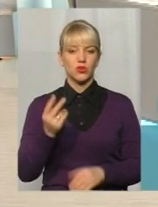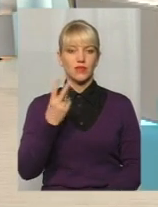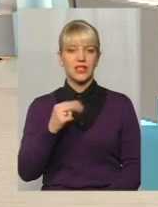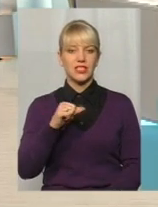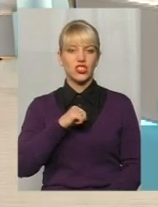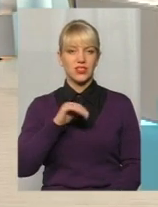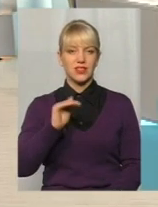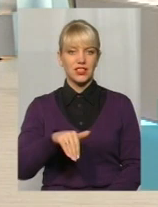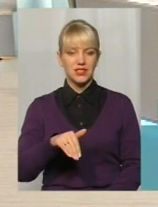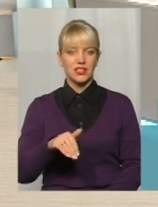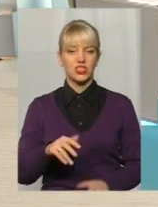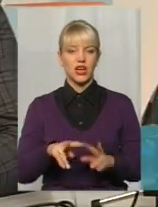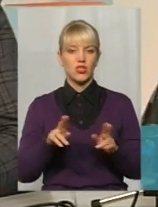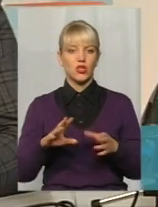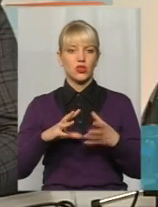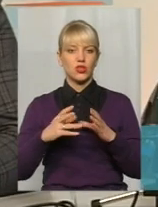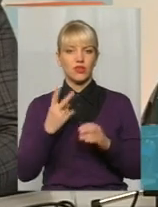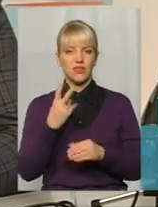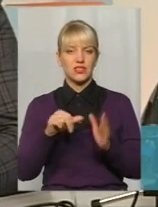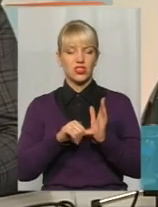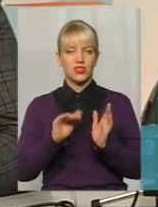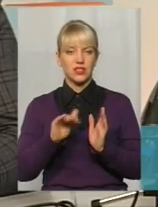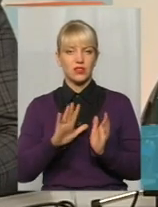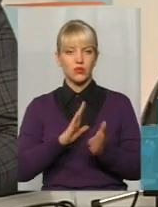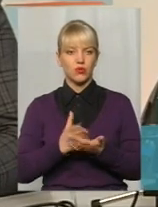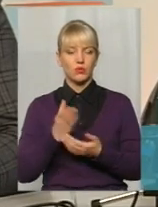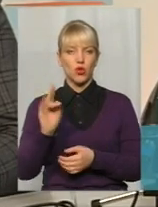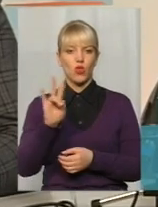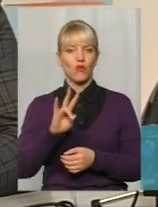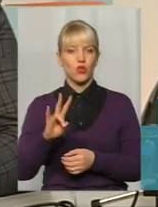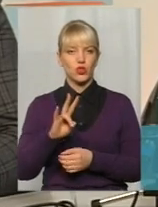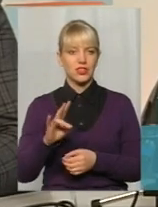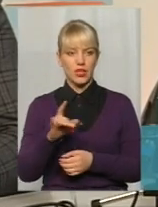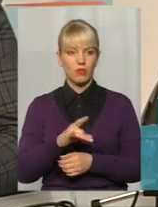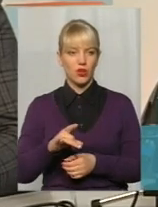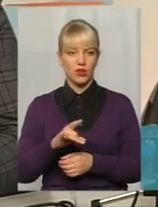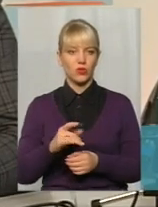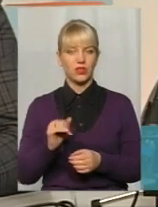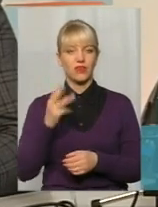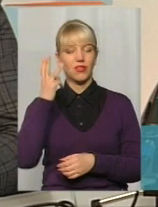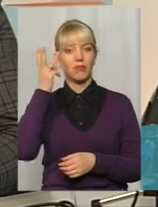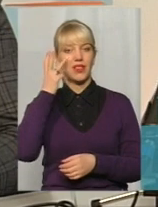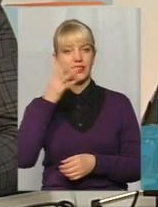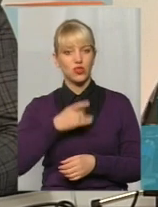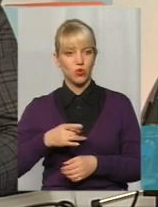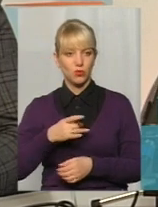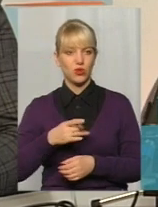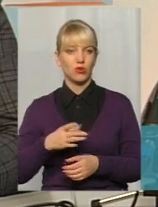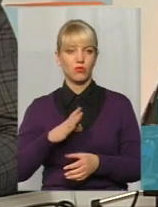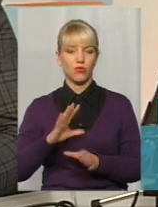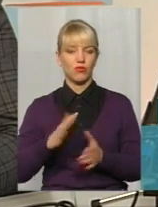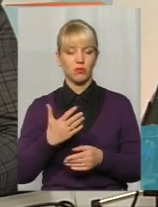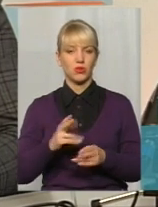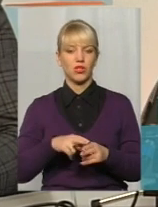тисяч. Аналогічну суму було сплочено також і в Новоушицькому районі, і в Хмельницькому районі був випадок